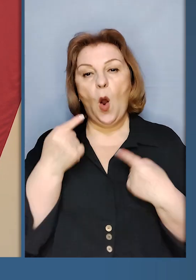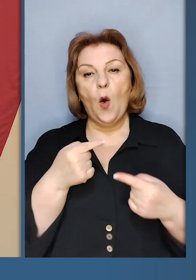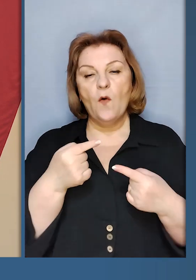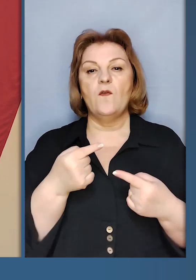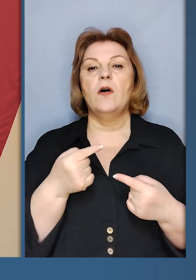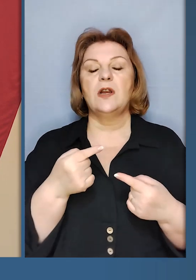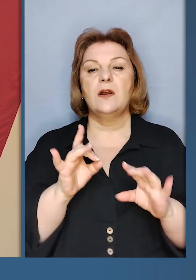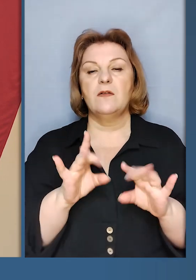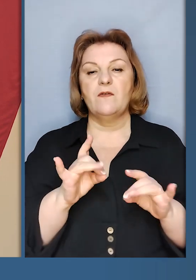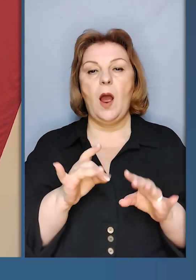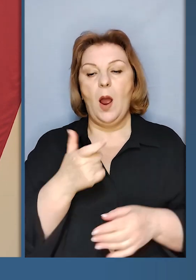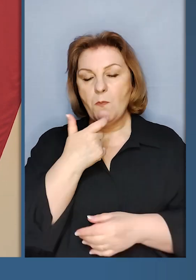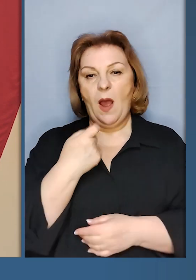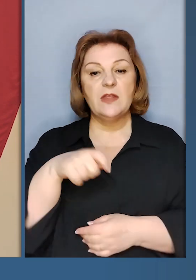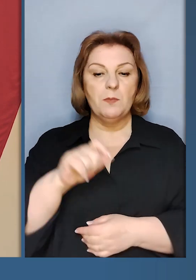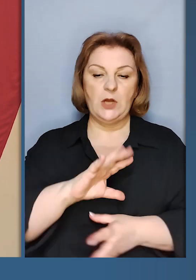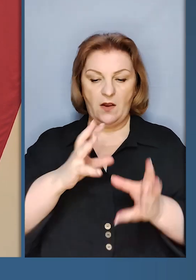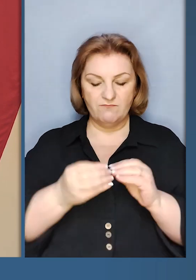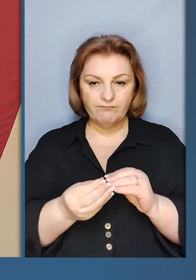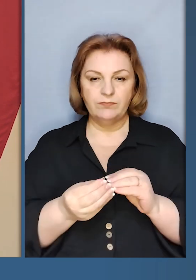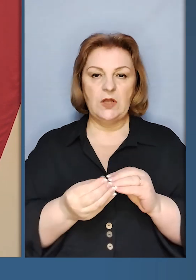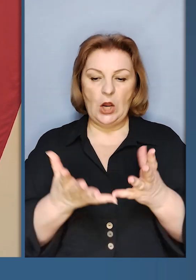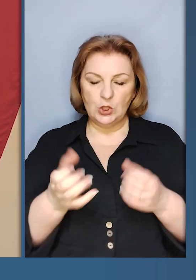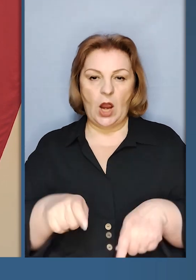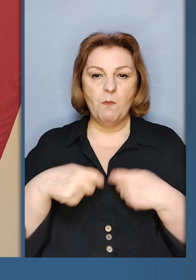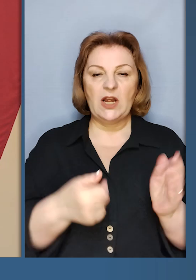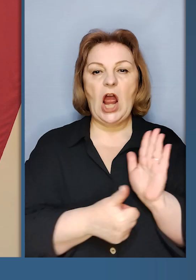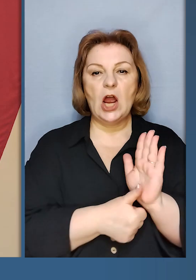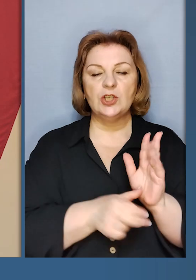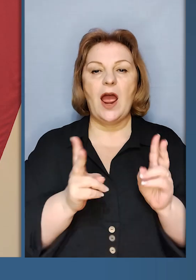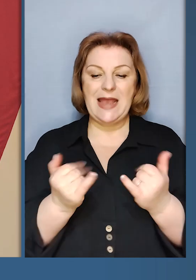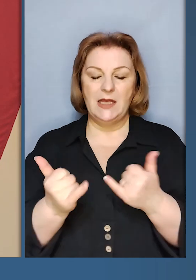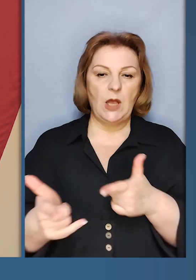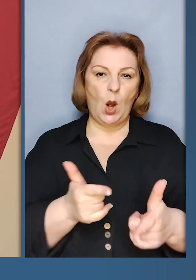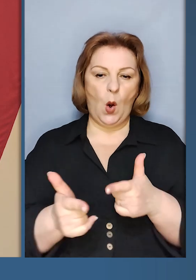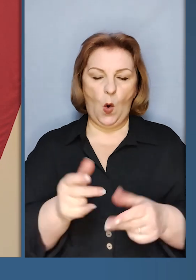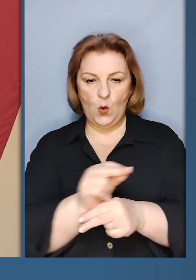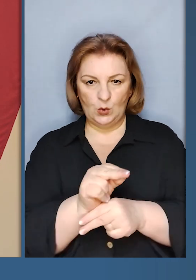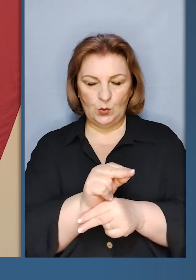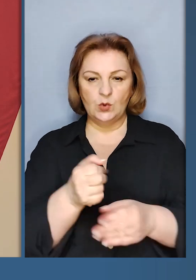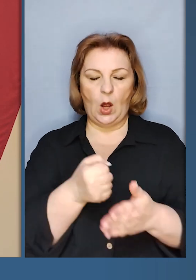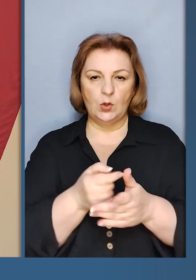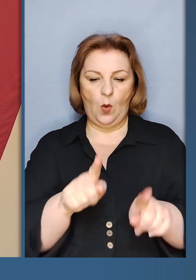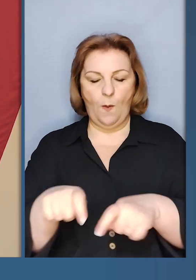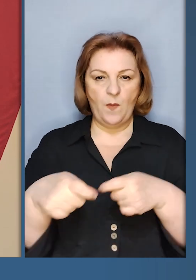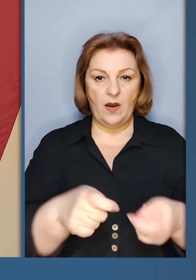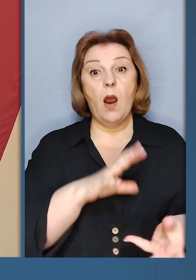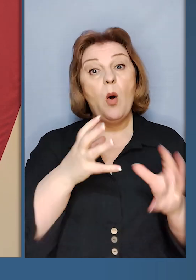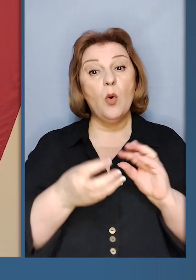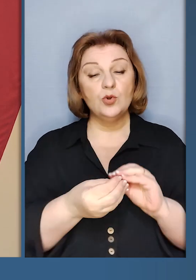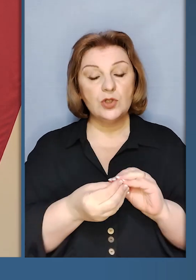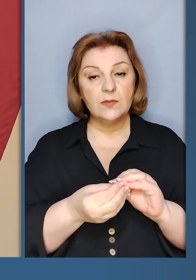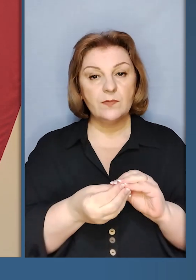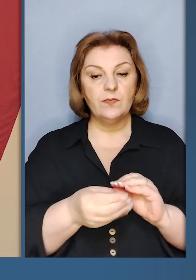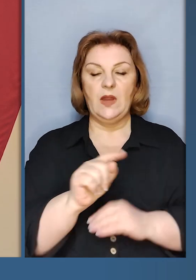Ми готові. Я говорив про це пану президентові ще передатись 6, які тепер готуються до цього.